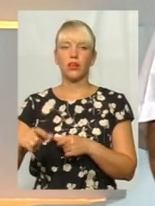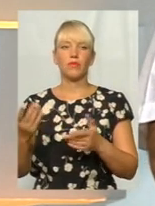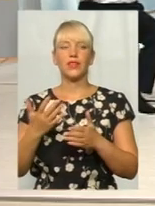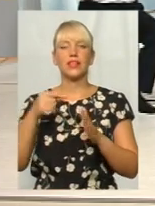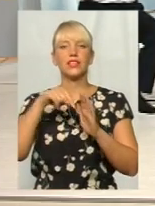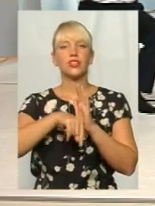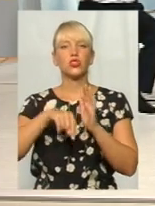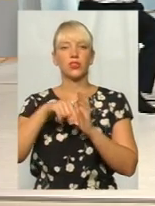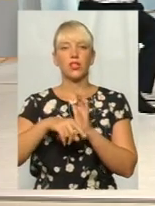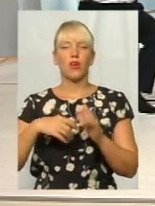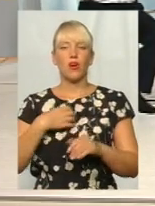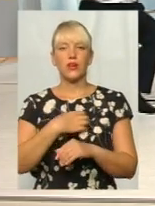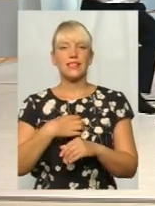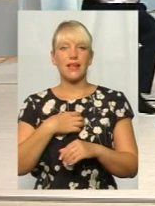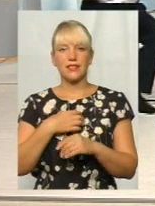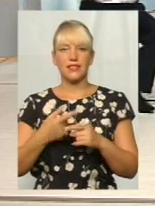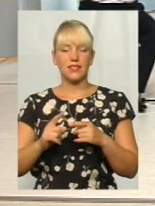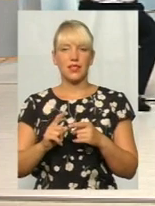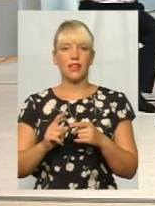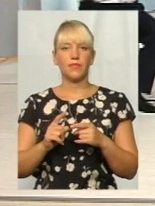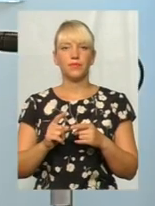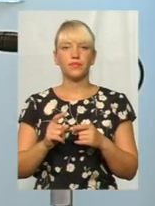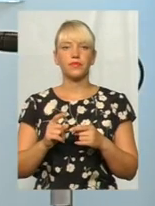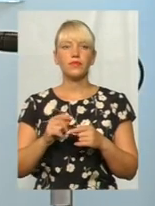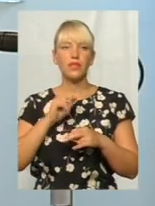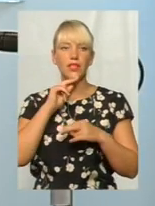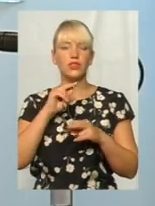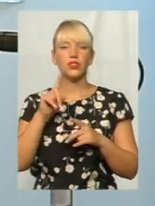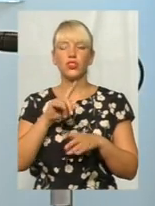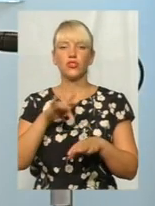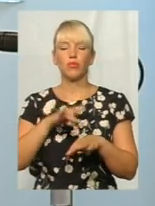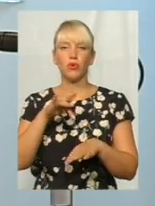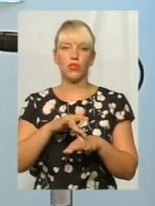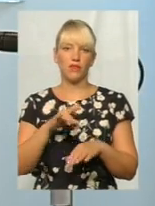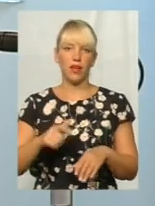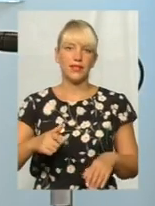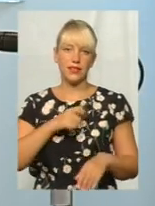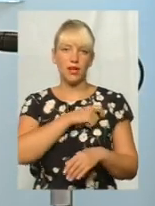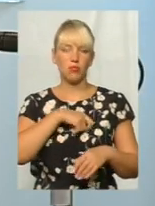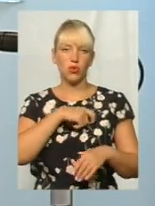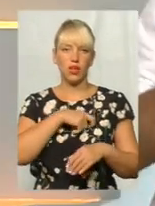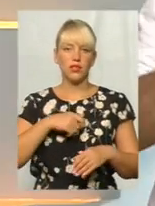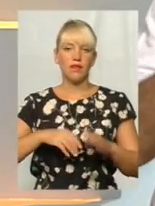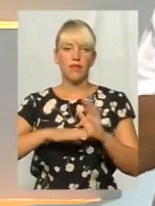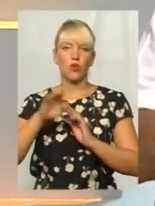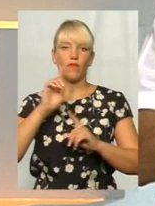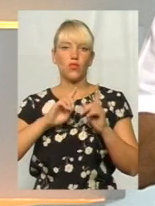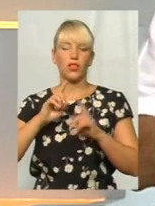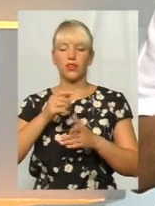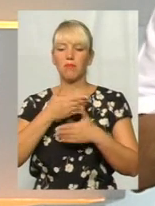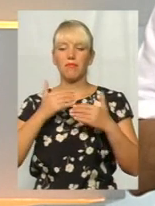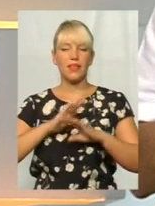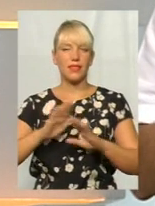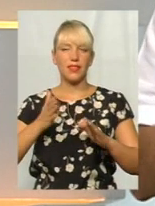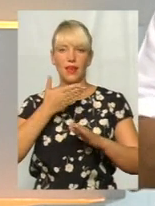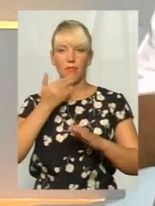застереження. застереження. За що вболювають депутати в організаці? Є питання, скажемо, ми не проти усучаснення,